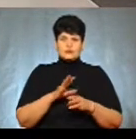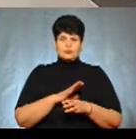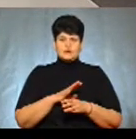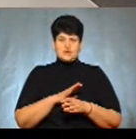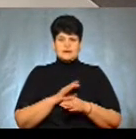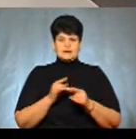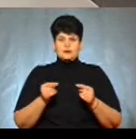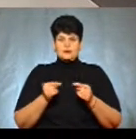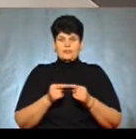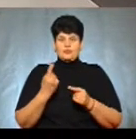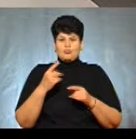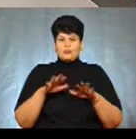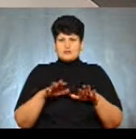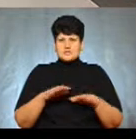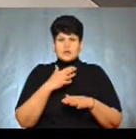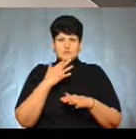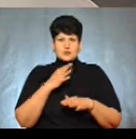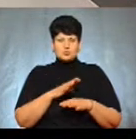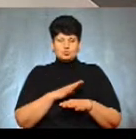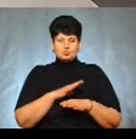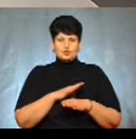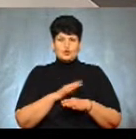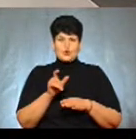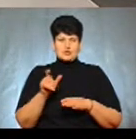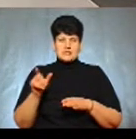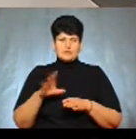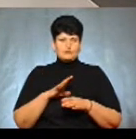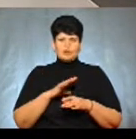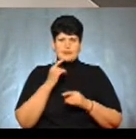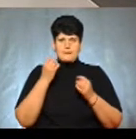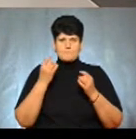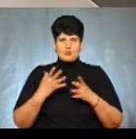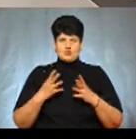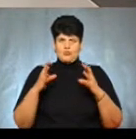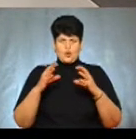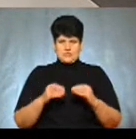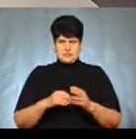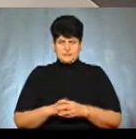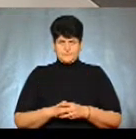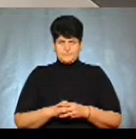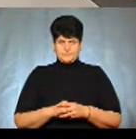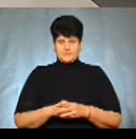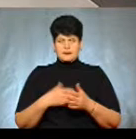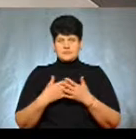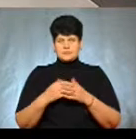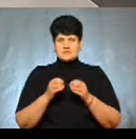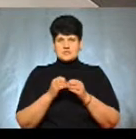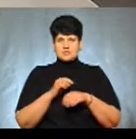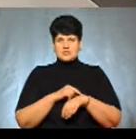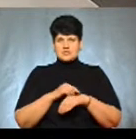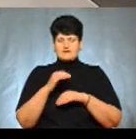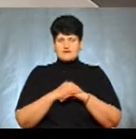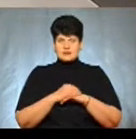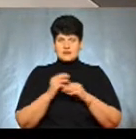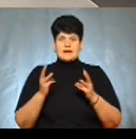не сконцентрованою в одному місті, а багато було осередків, тому її було дуже непросто погасити. Около 10-ї години вечора